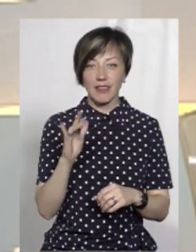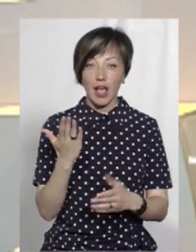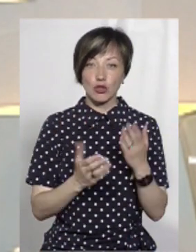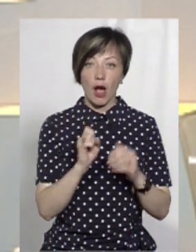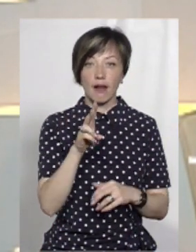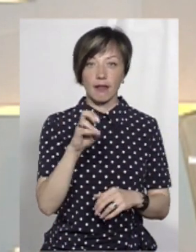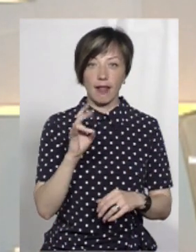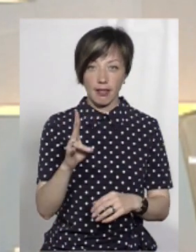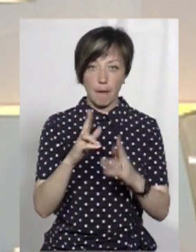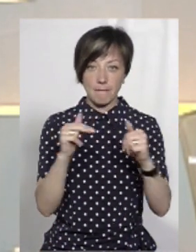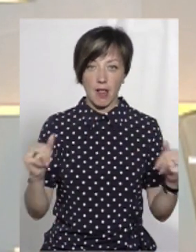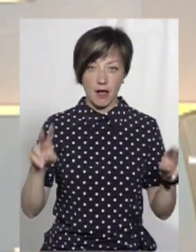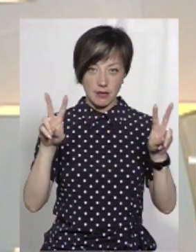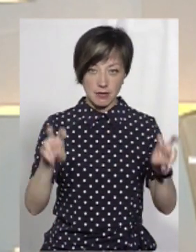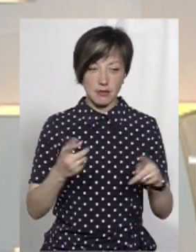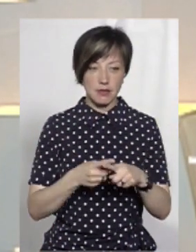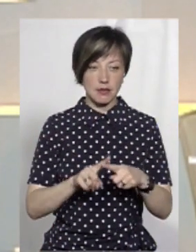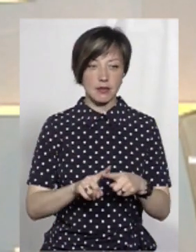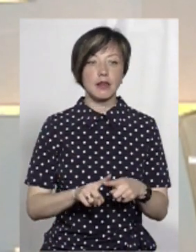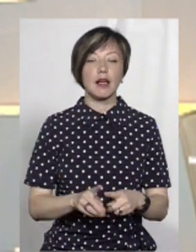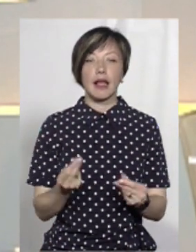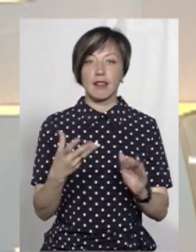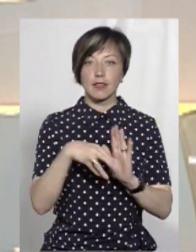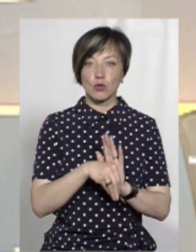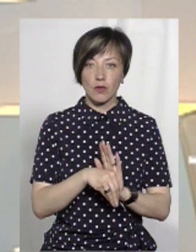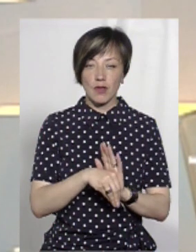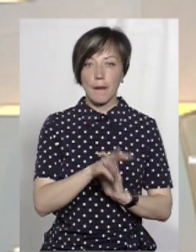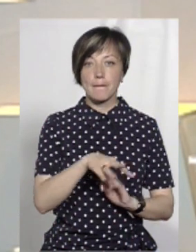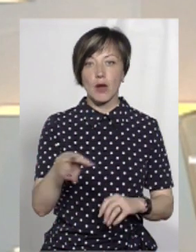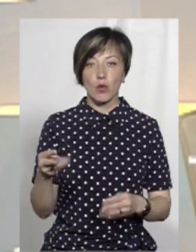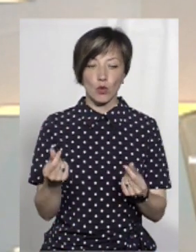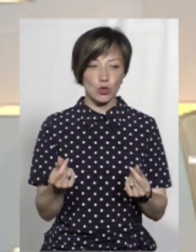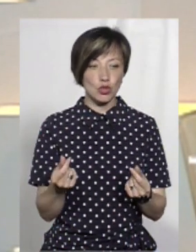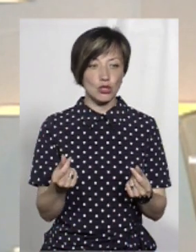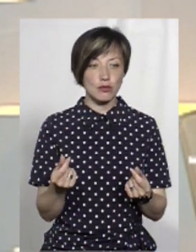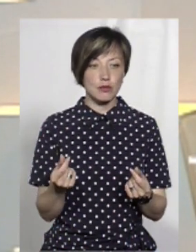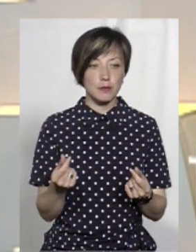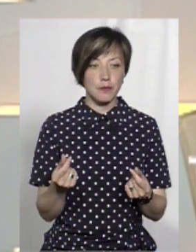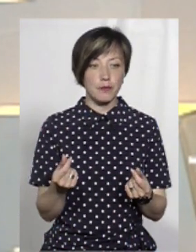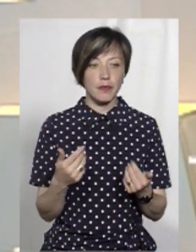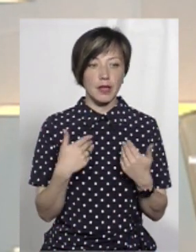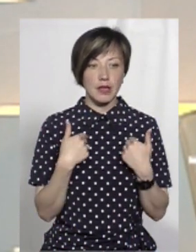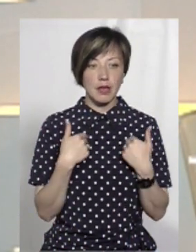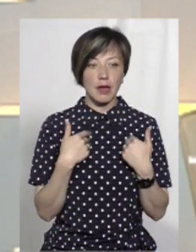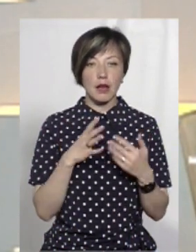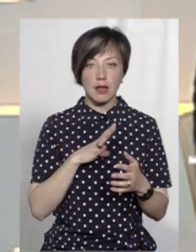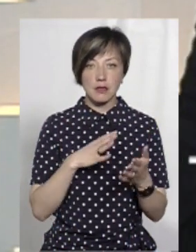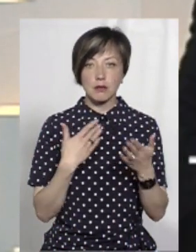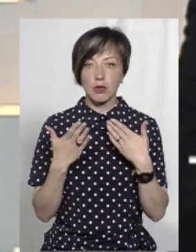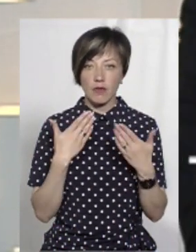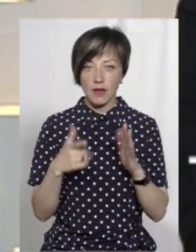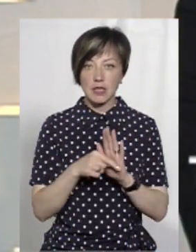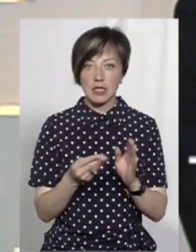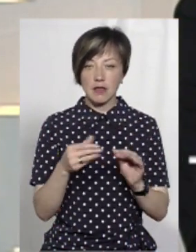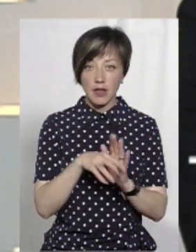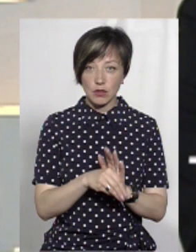Арден Палас, саме про цю споруду, в яку інвестовані мільйонні кошти, я спілкувався з